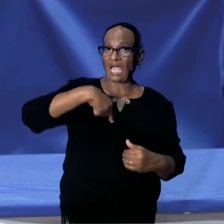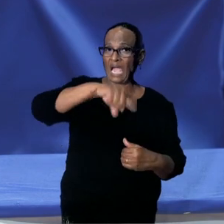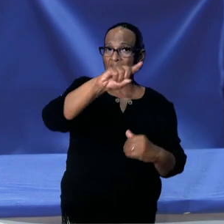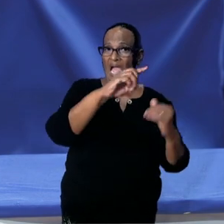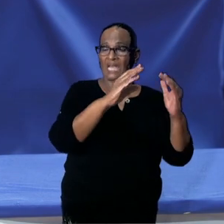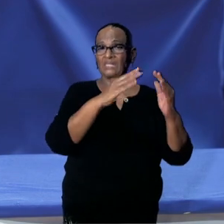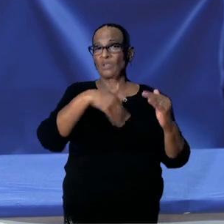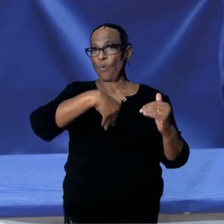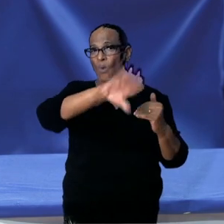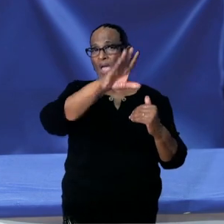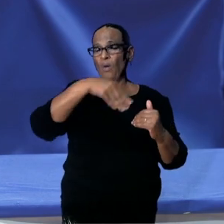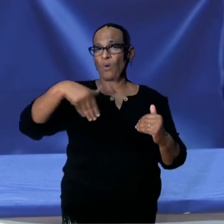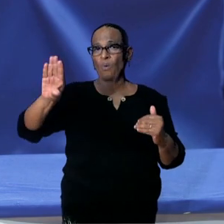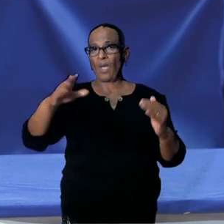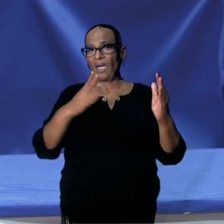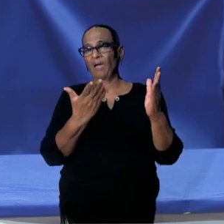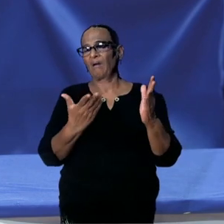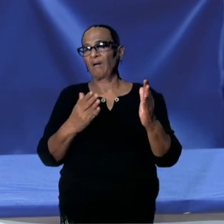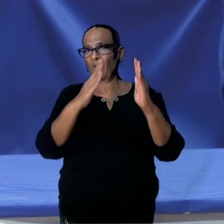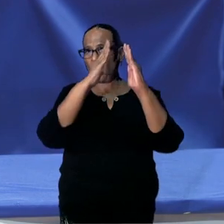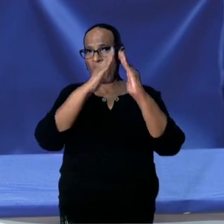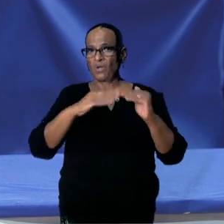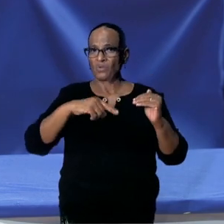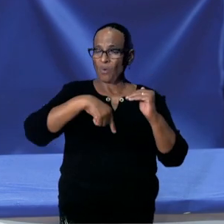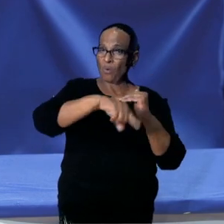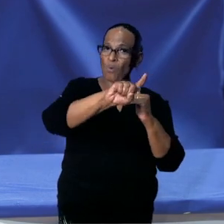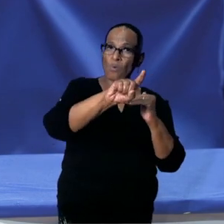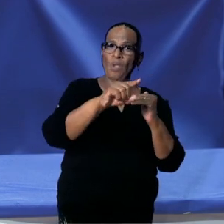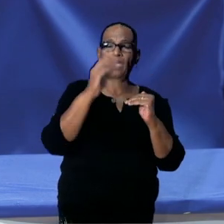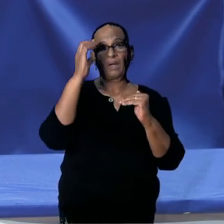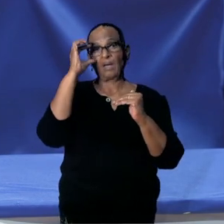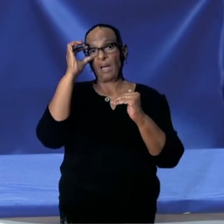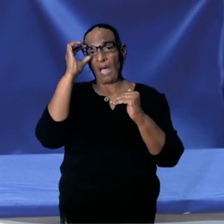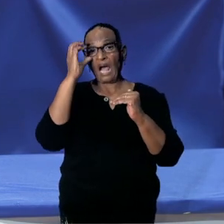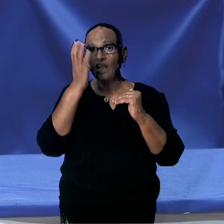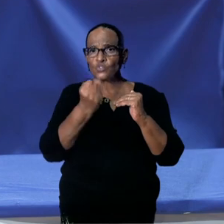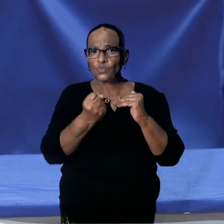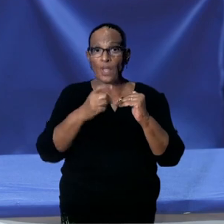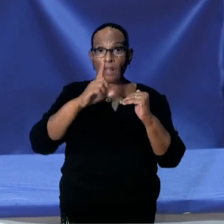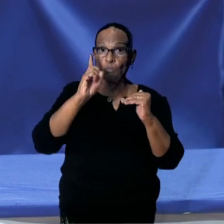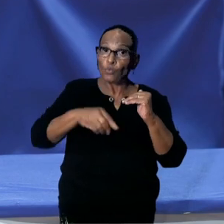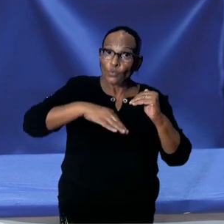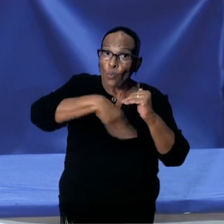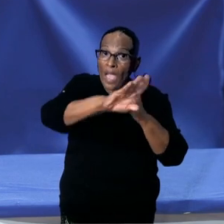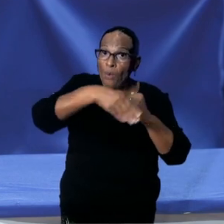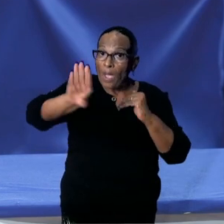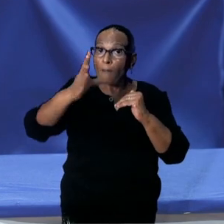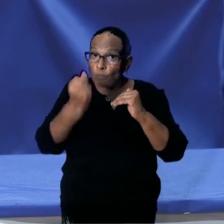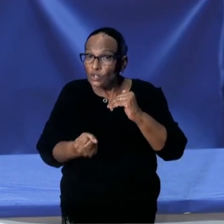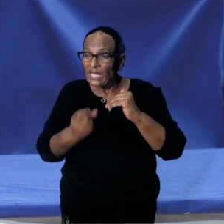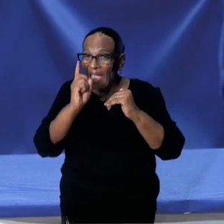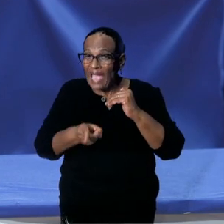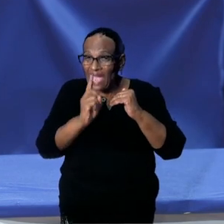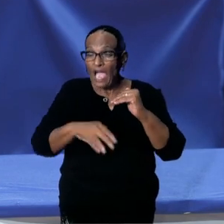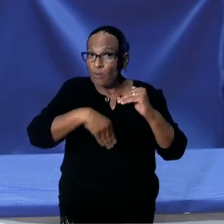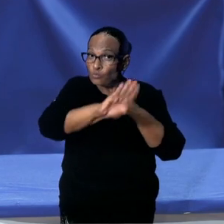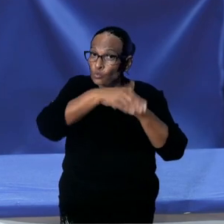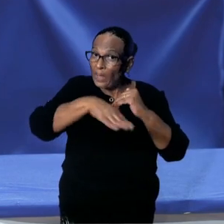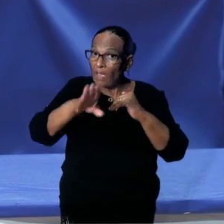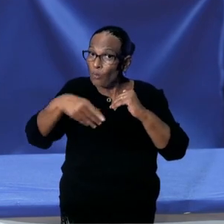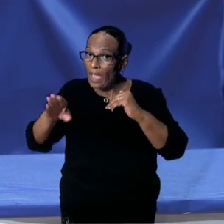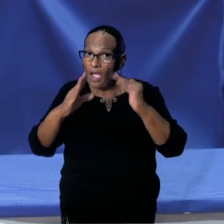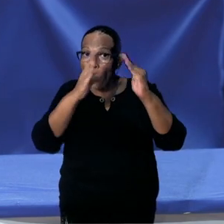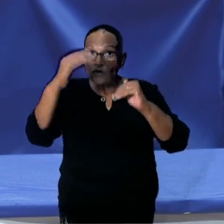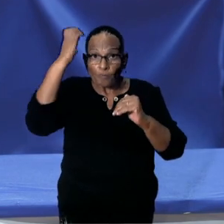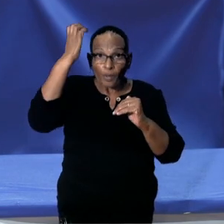in heel dringende zaken je altijd 105 kan bellen, zodat de politie op de hoogte is van iets dringends.